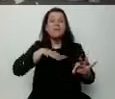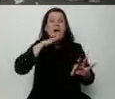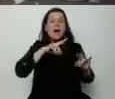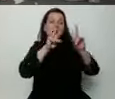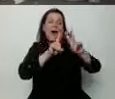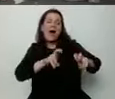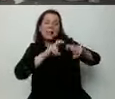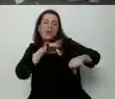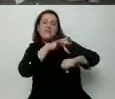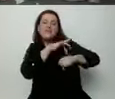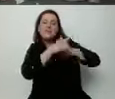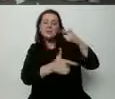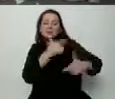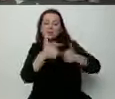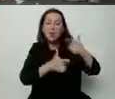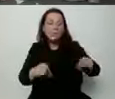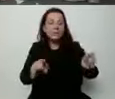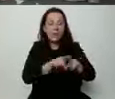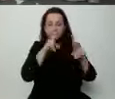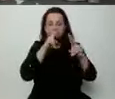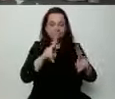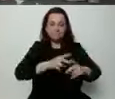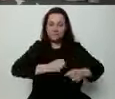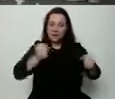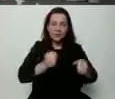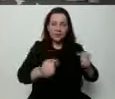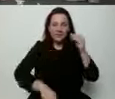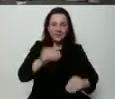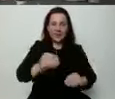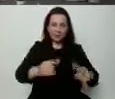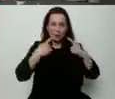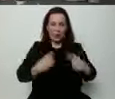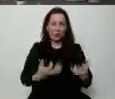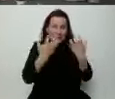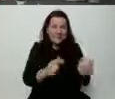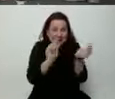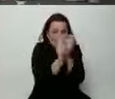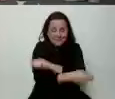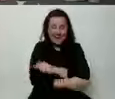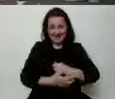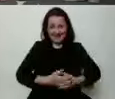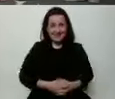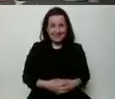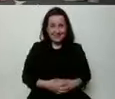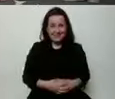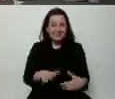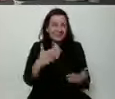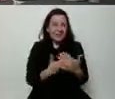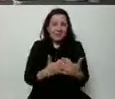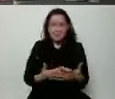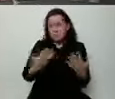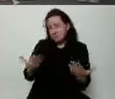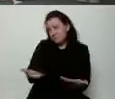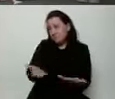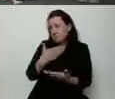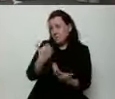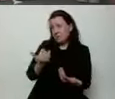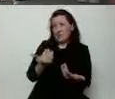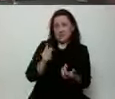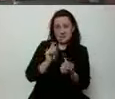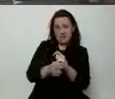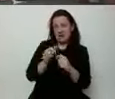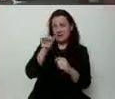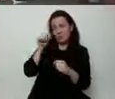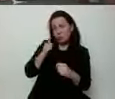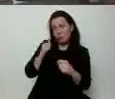Wystarczy zobaczyć, że absolutna większość Polek Polaków jest za zmianą. I tutaj rzeczywiście niewiele się zmieniło, jeżeli chodzi o wczoraj i dzisiaj.